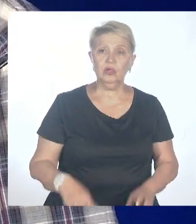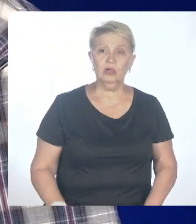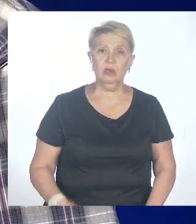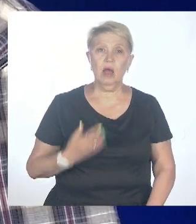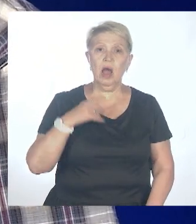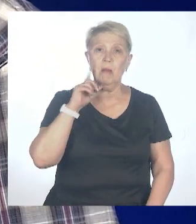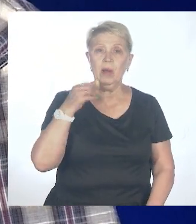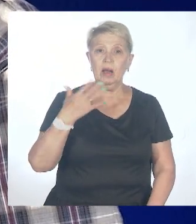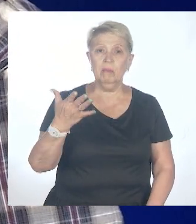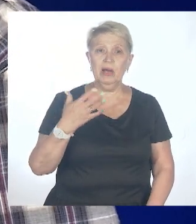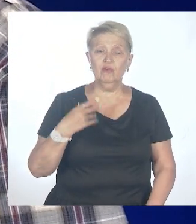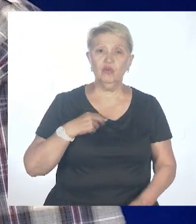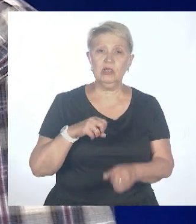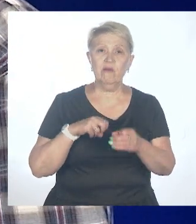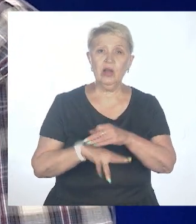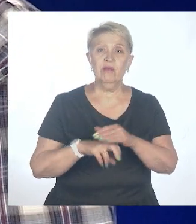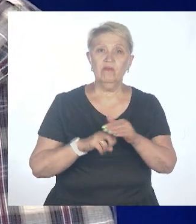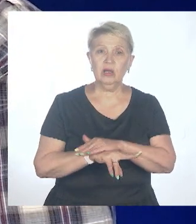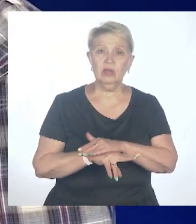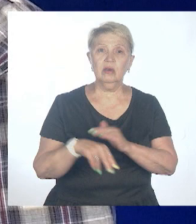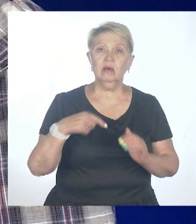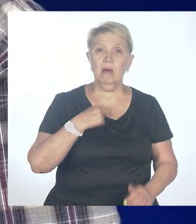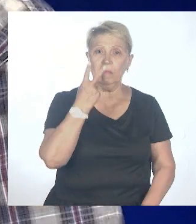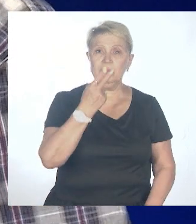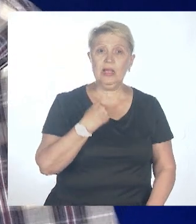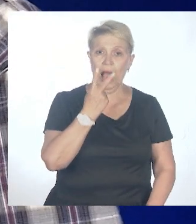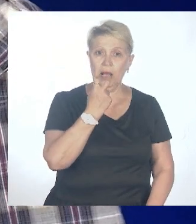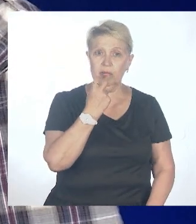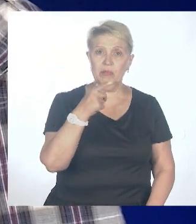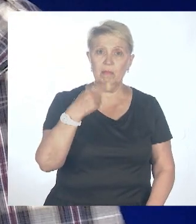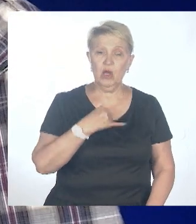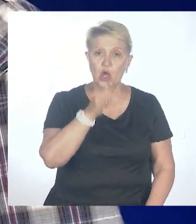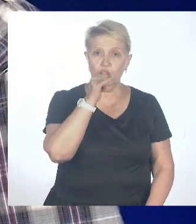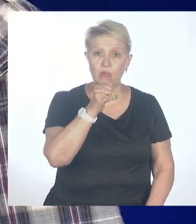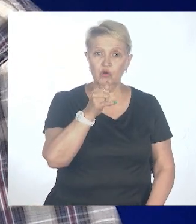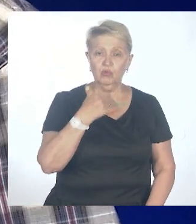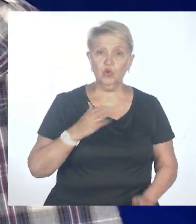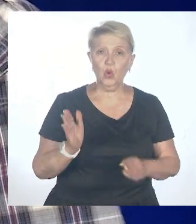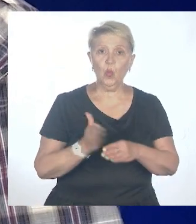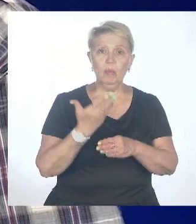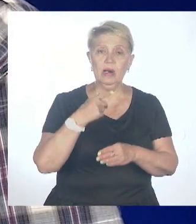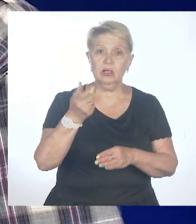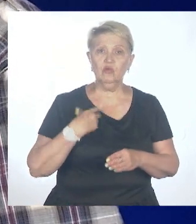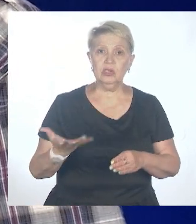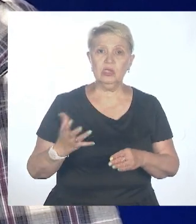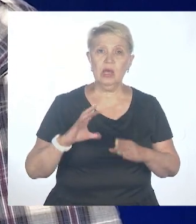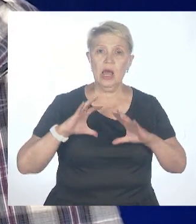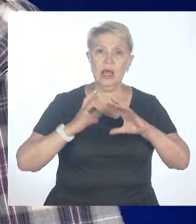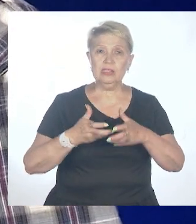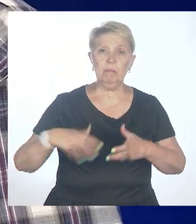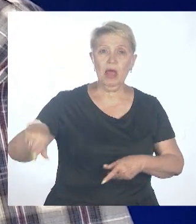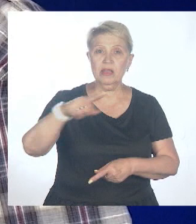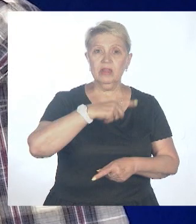его гоняем здесь тряпками. Это всегда так. Вот грипп, посмотрите, мы его не можем убрать с планеты. Почему? Он живет в прилетных птицах, например.